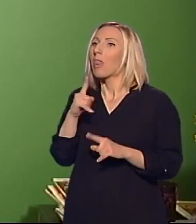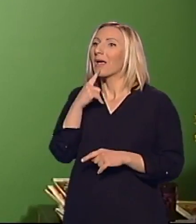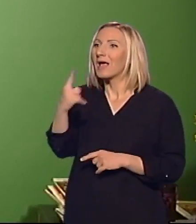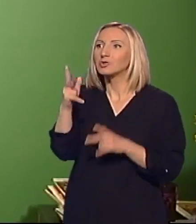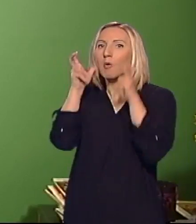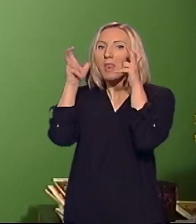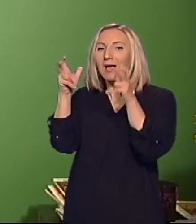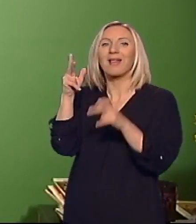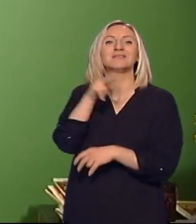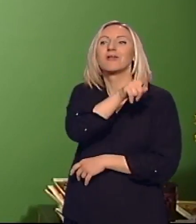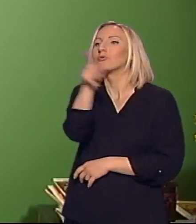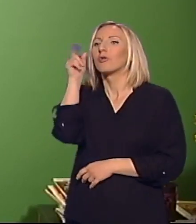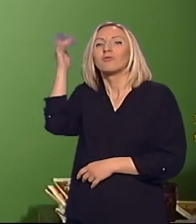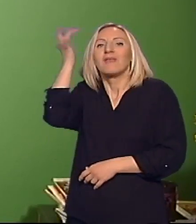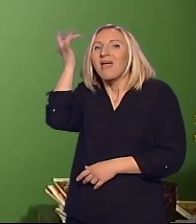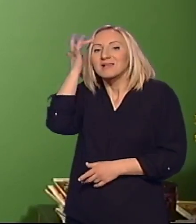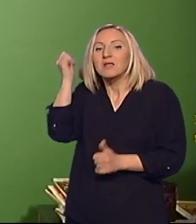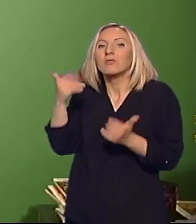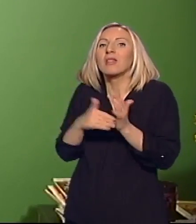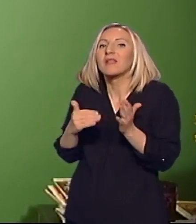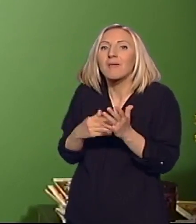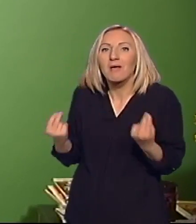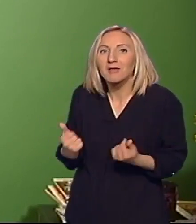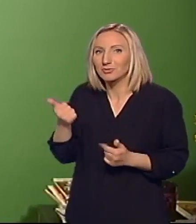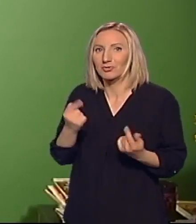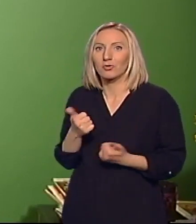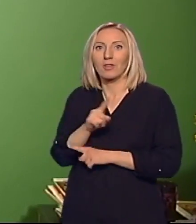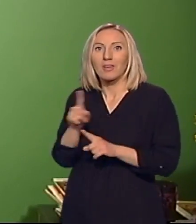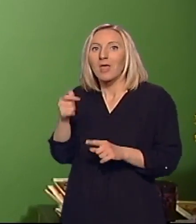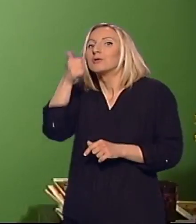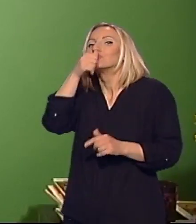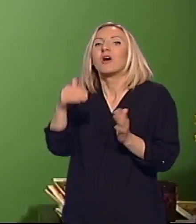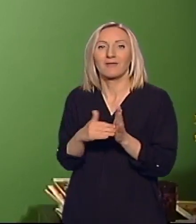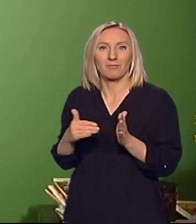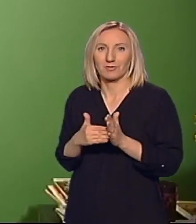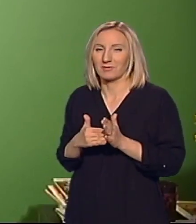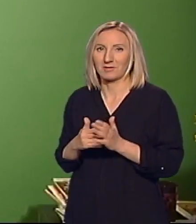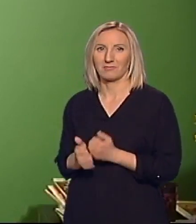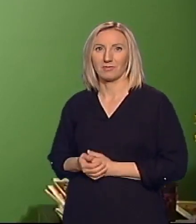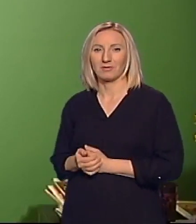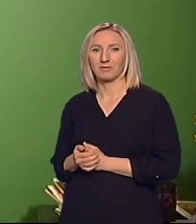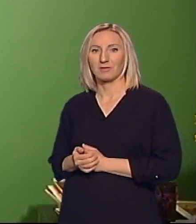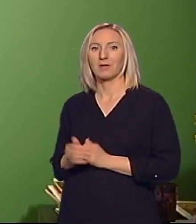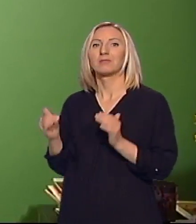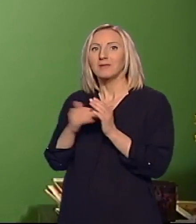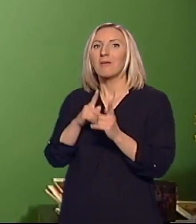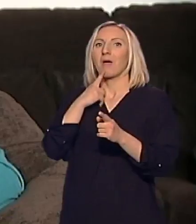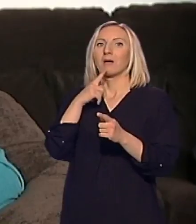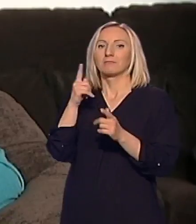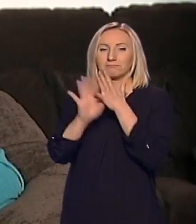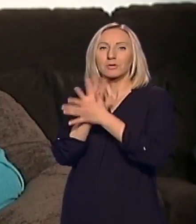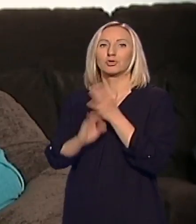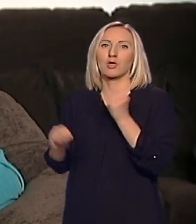naglas drugi ljudi ne mogu da znaju da li nam je nešto potrebno i šta tako da bitno je pričati o svemu.